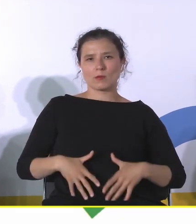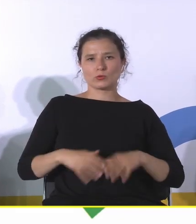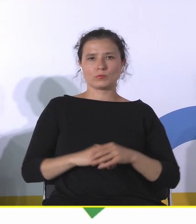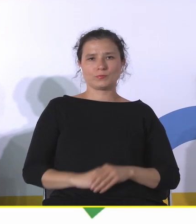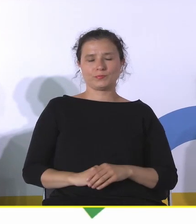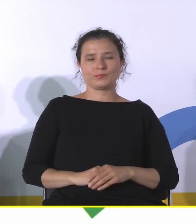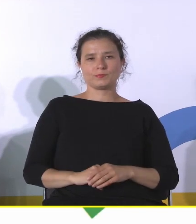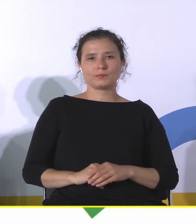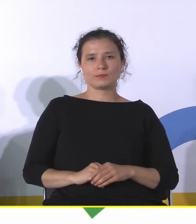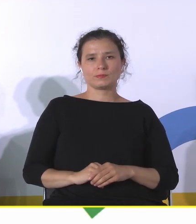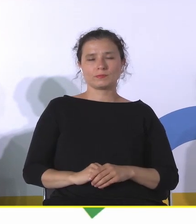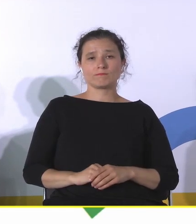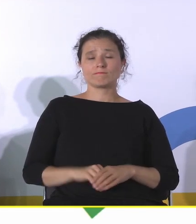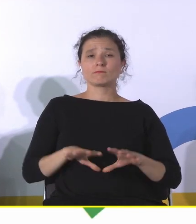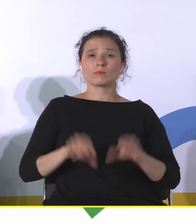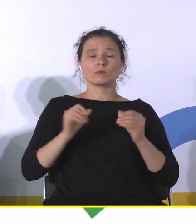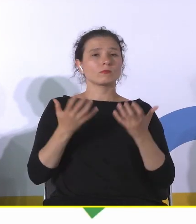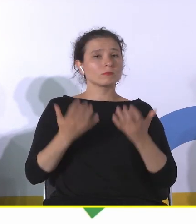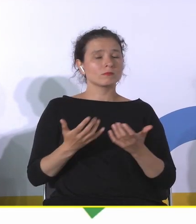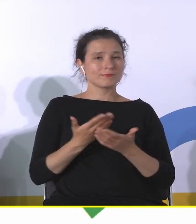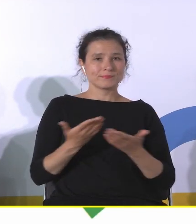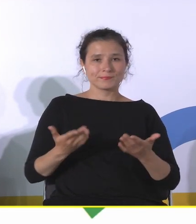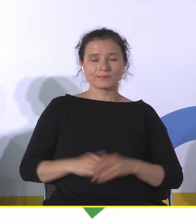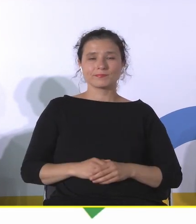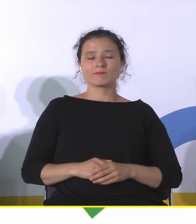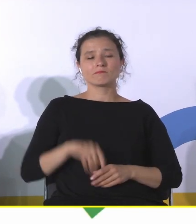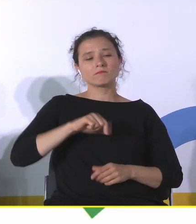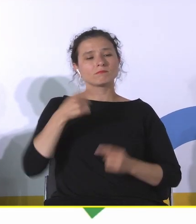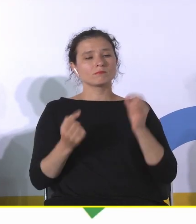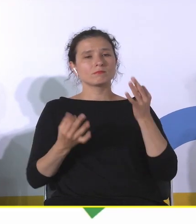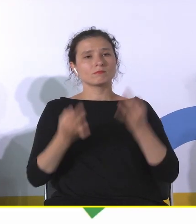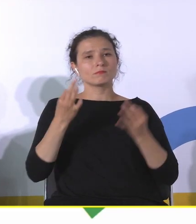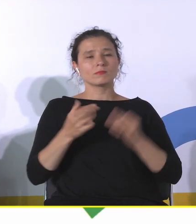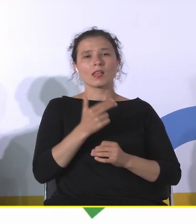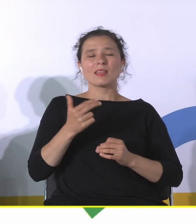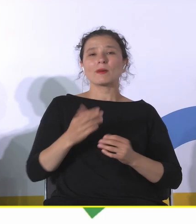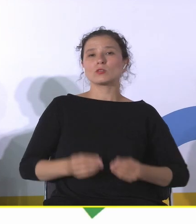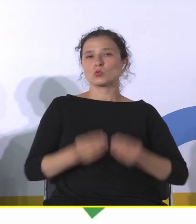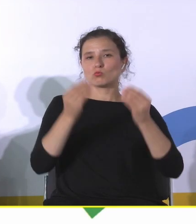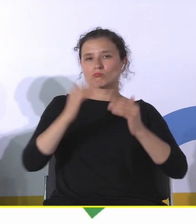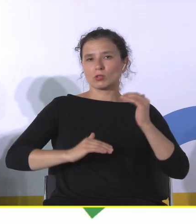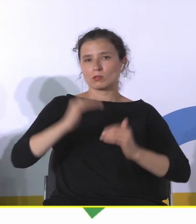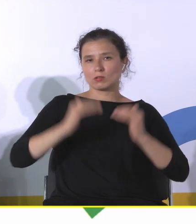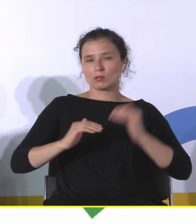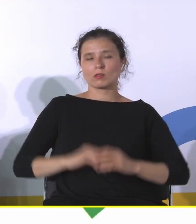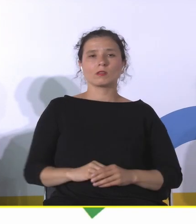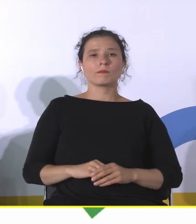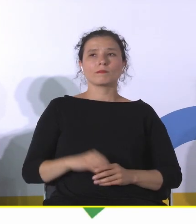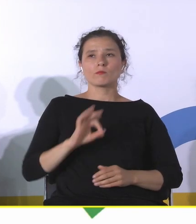Na początek chciałbym, żebyśmy zastanowili się nad kwestią zrównoważonego rozwoju. Moje pytanie brzmi,